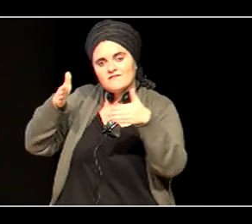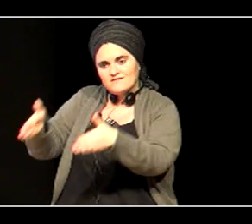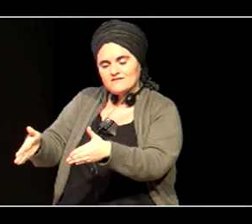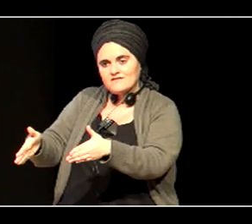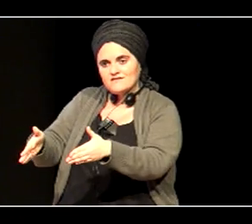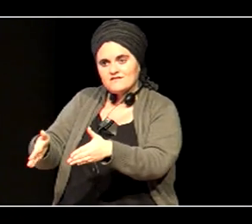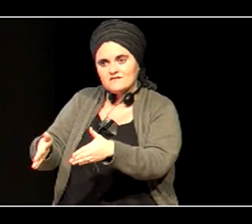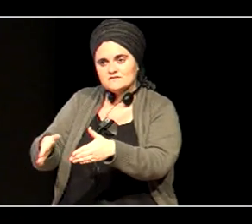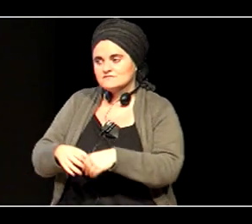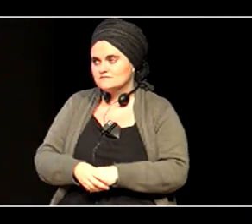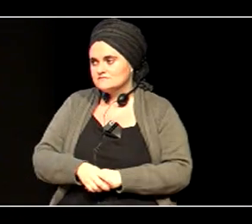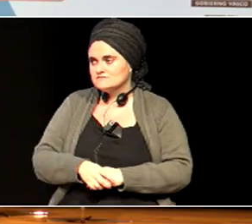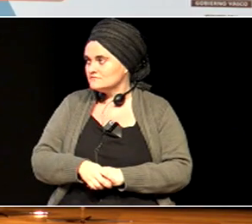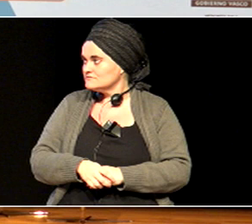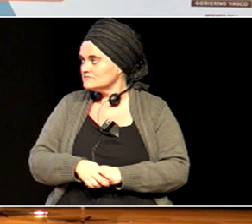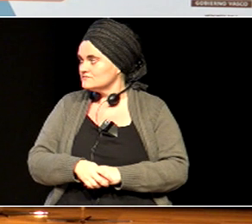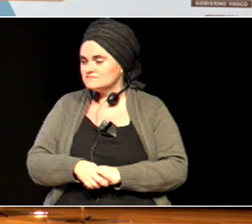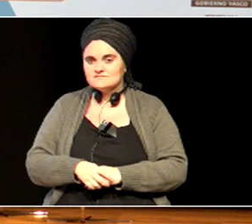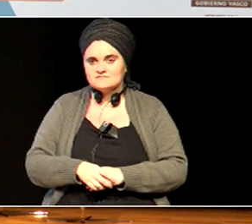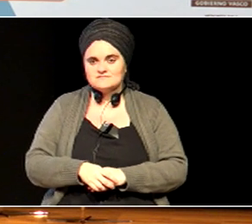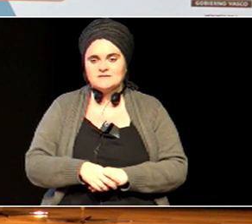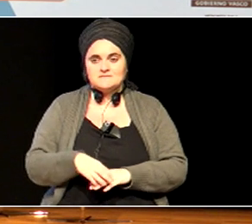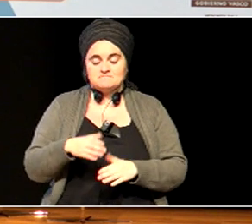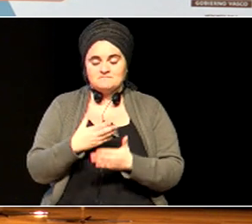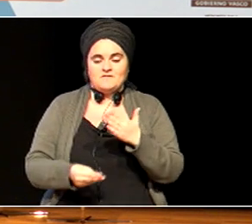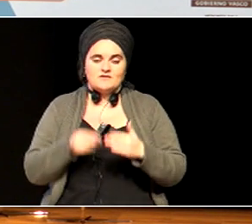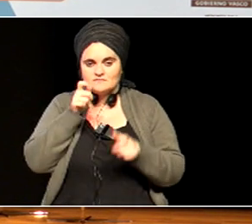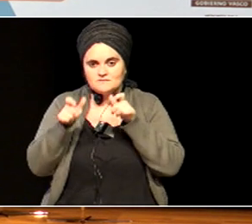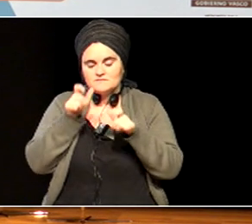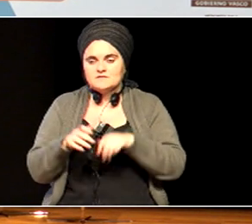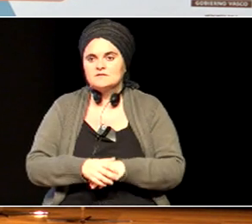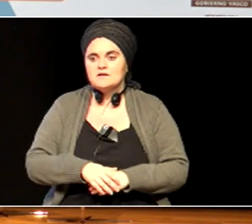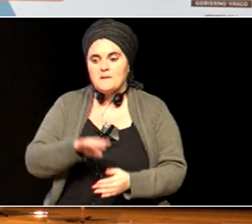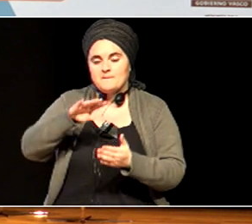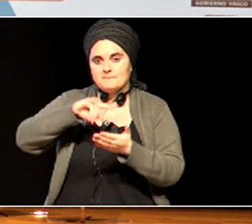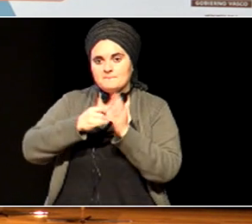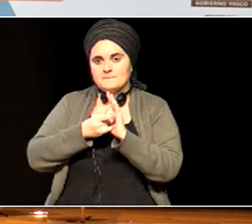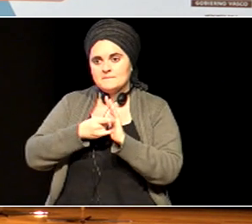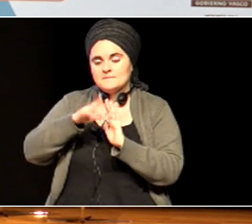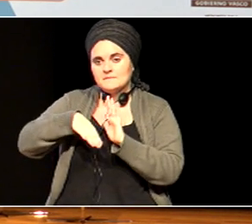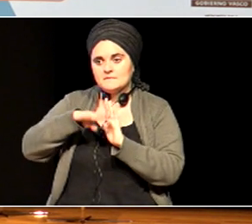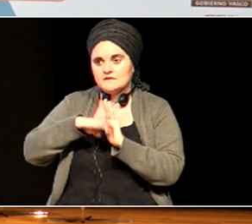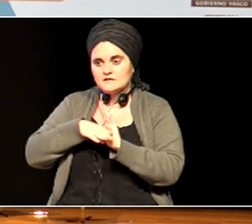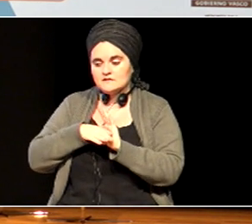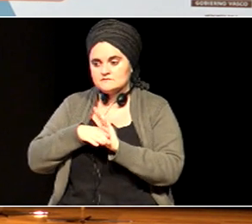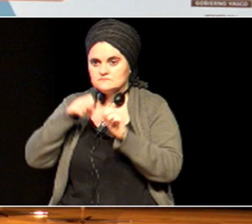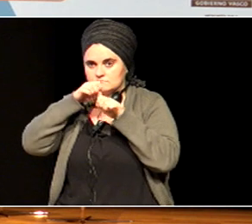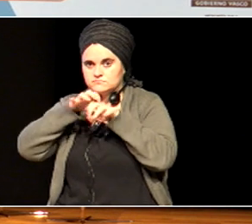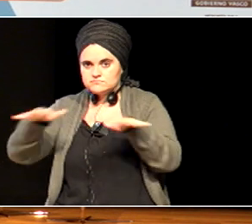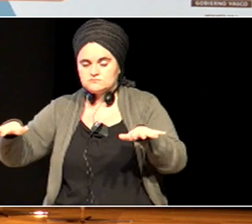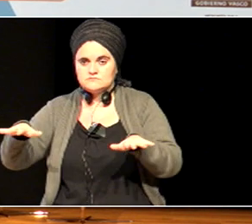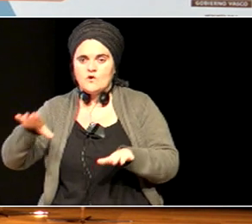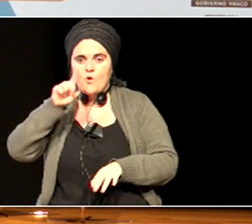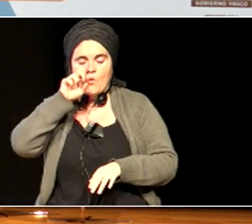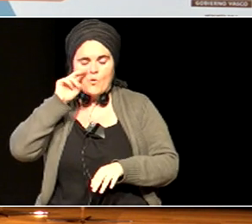zuzendutako zuzendutako planaren aurkezpena eta difuzioa egingo dugu ekainan eta